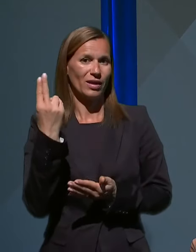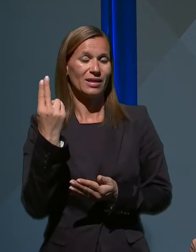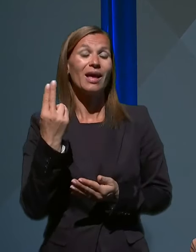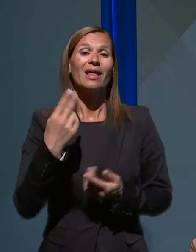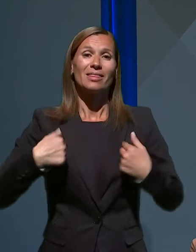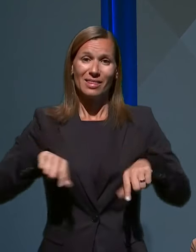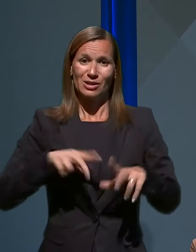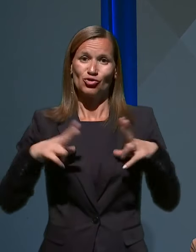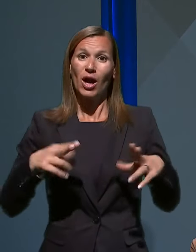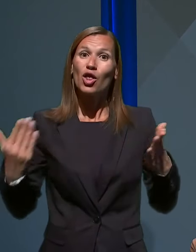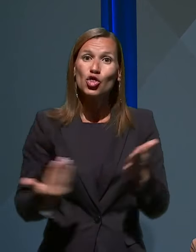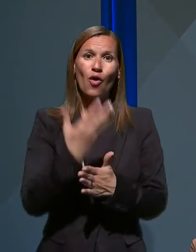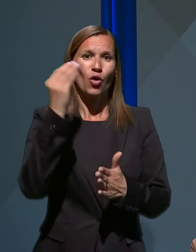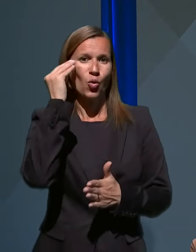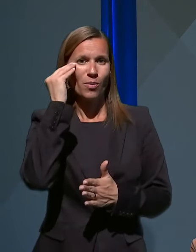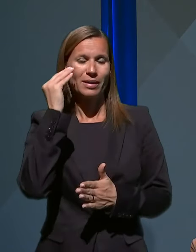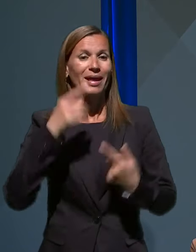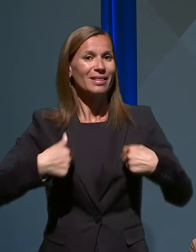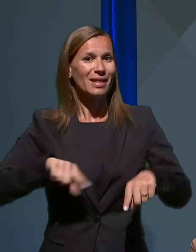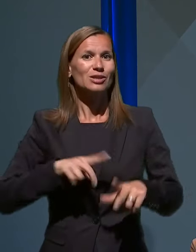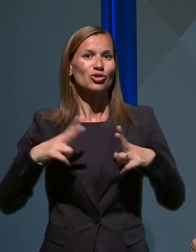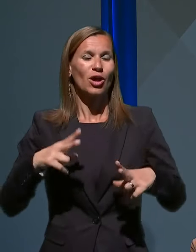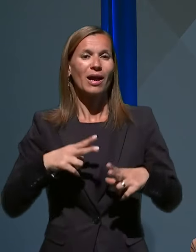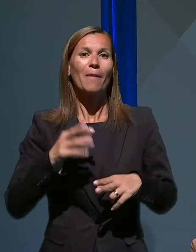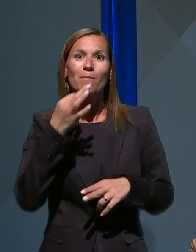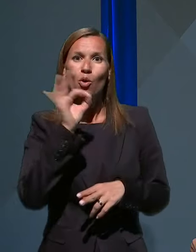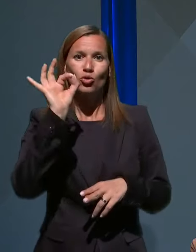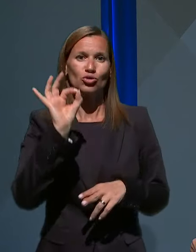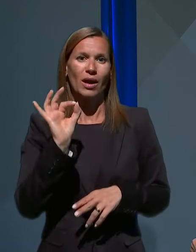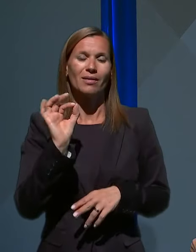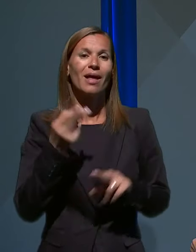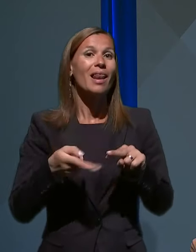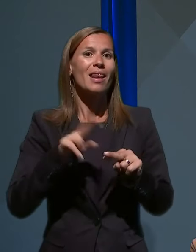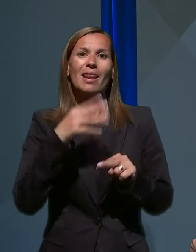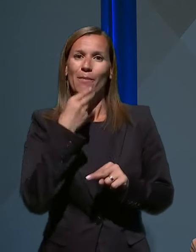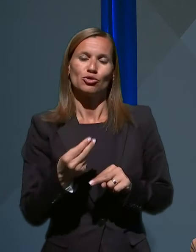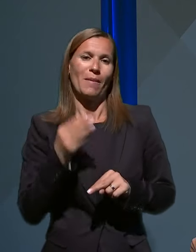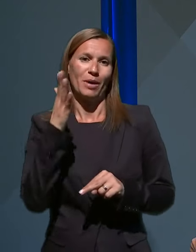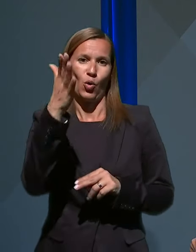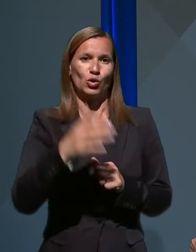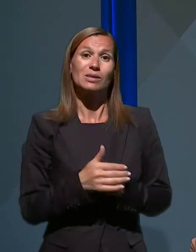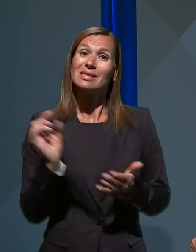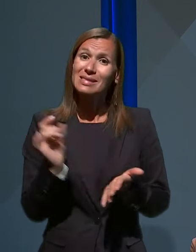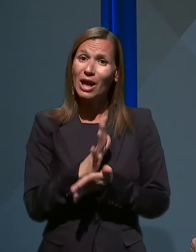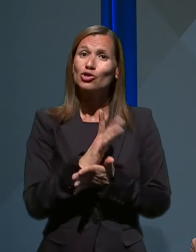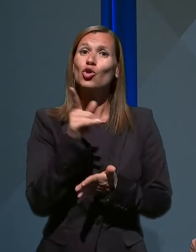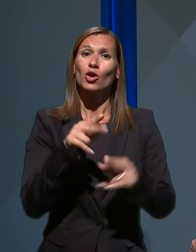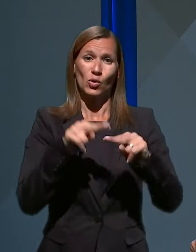novo upanje, da nas čaka boljša in lepša prihodnost. Pa srečno in ostanite zdravi.